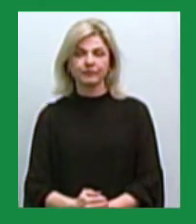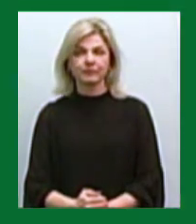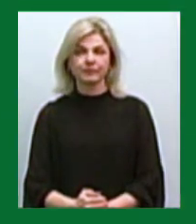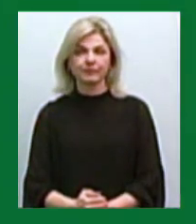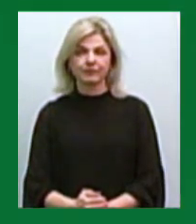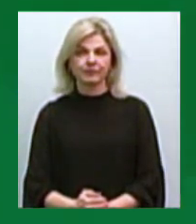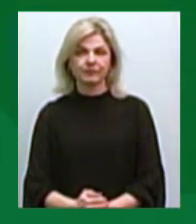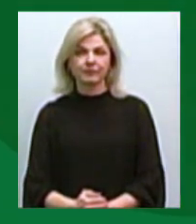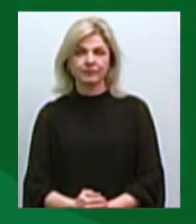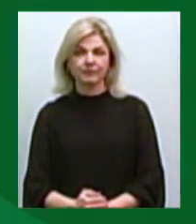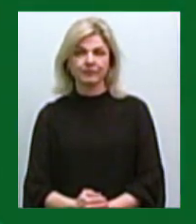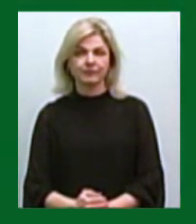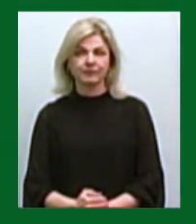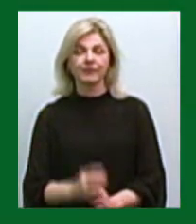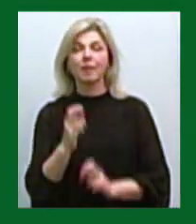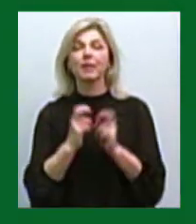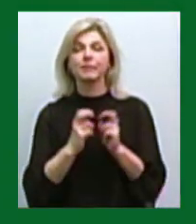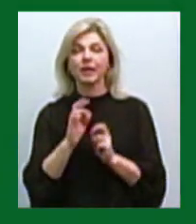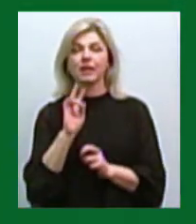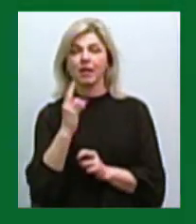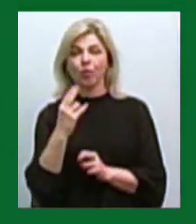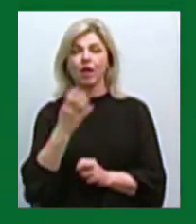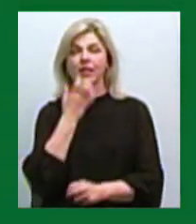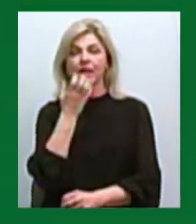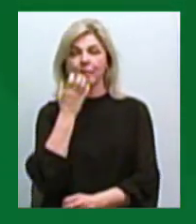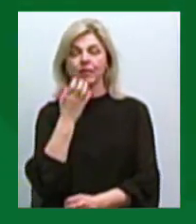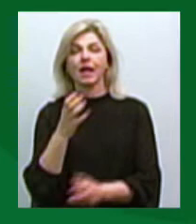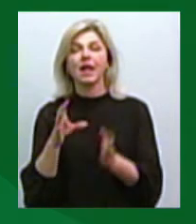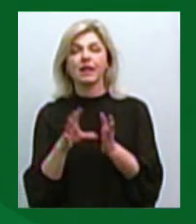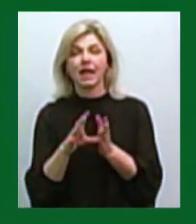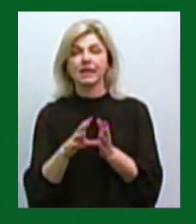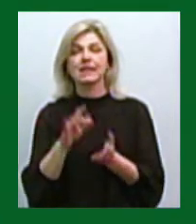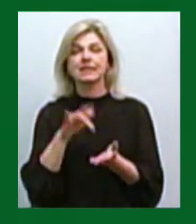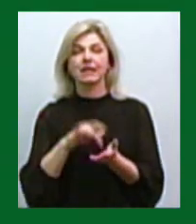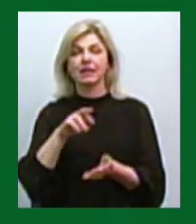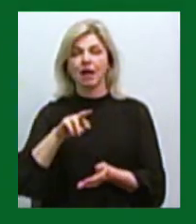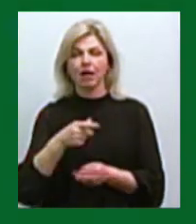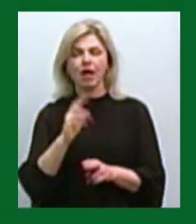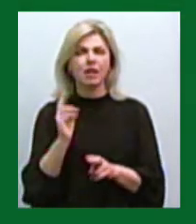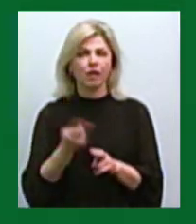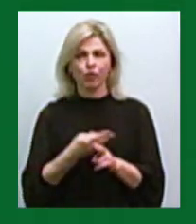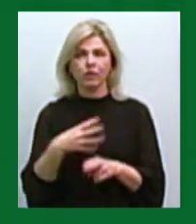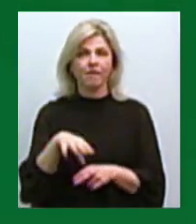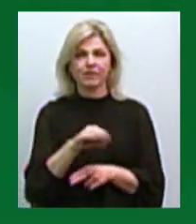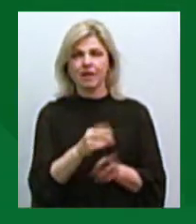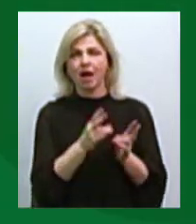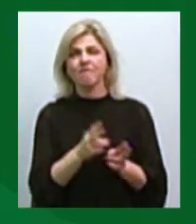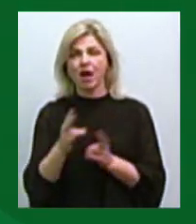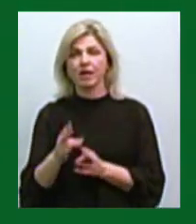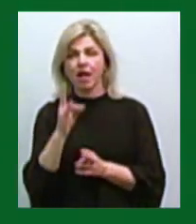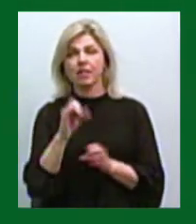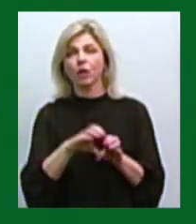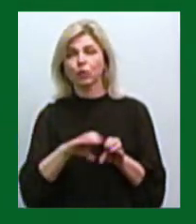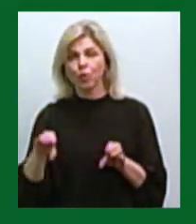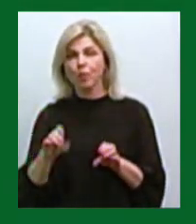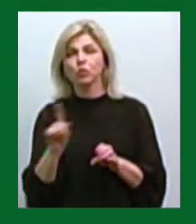Музика Підприємство «Миколаївська теплоелектроцентраль» ліквідувало всі аварії на тепломережах, які виникали